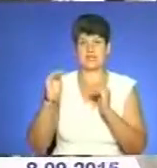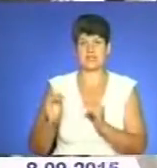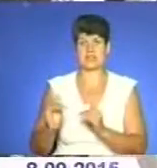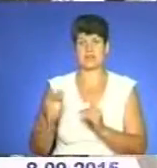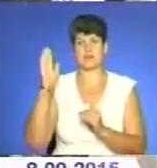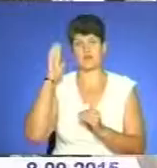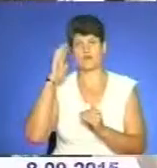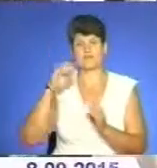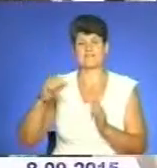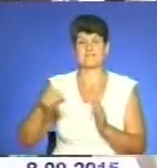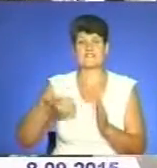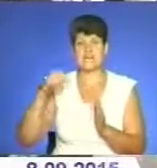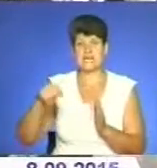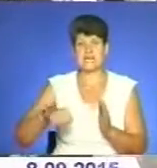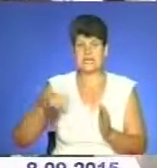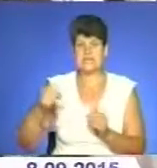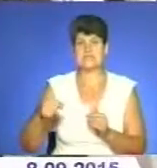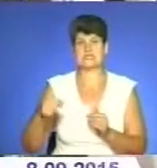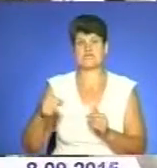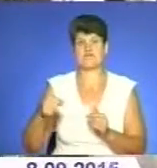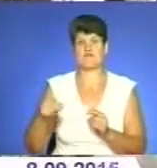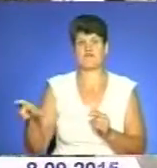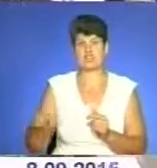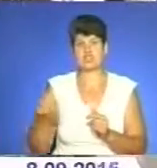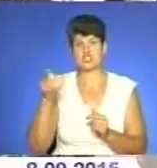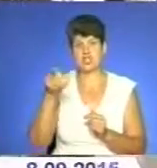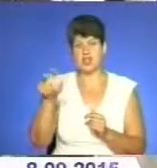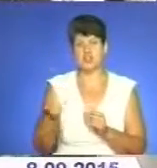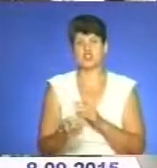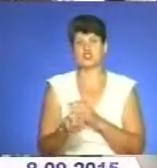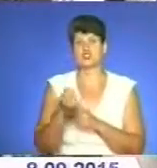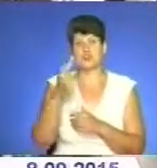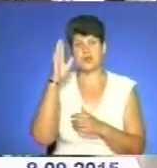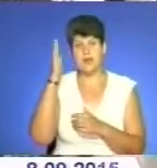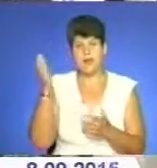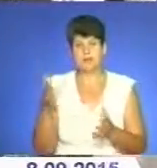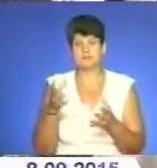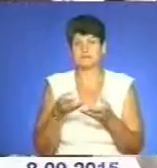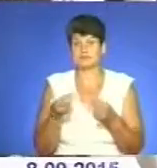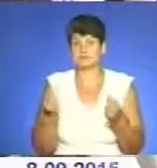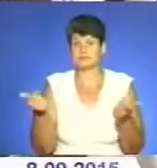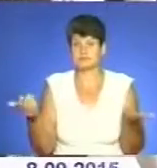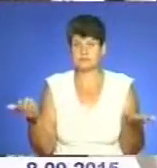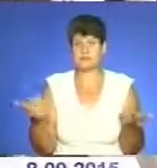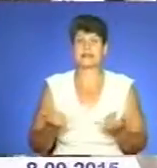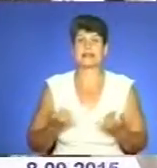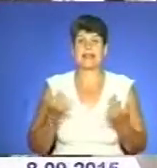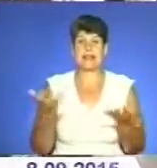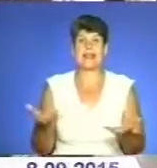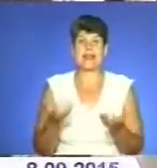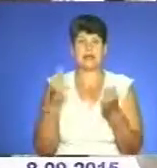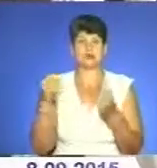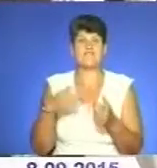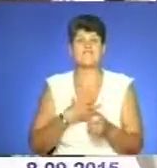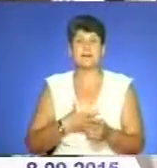криницях, в річках. Джерела пересихають. Для рятувальників дуже важливим є